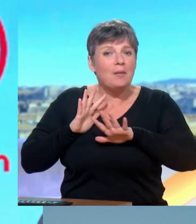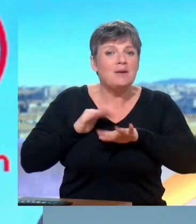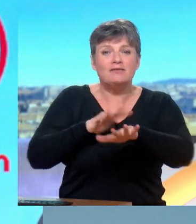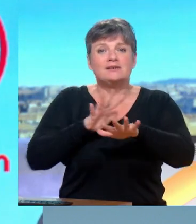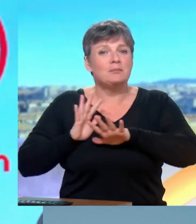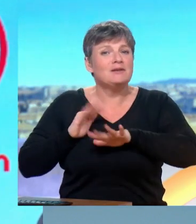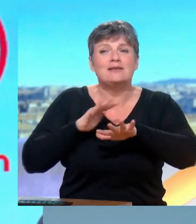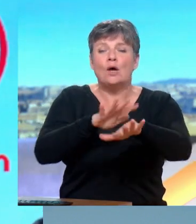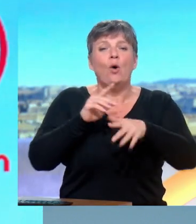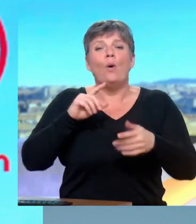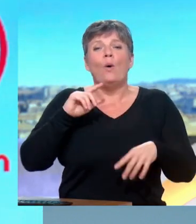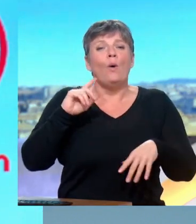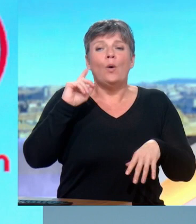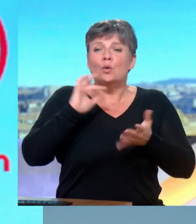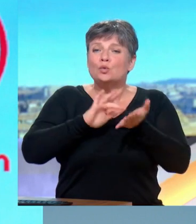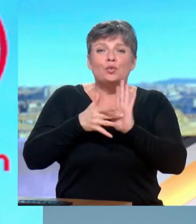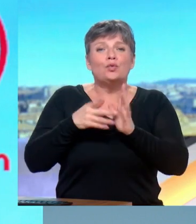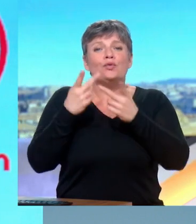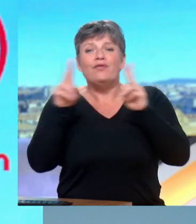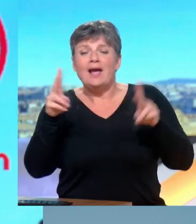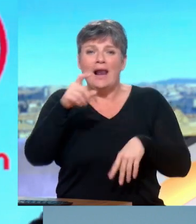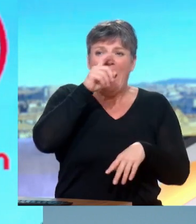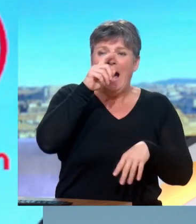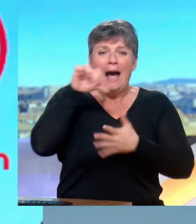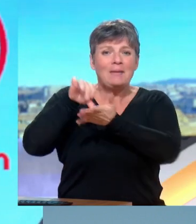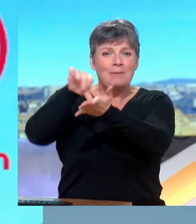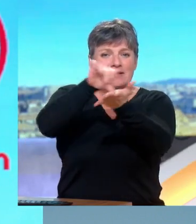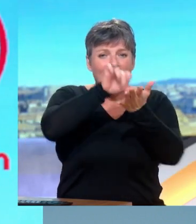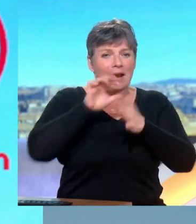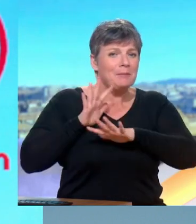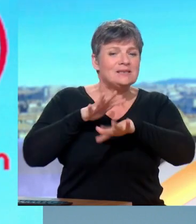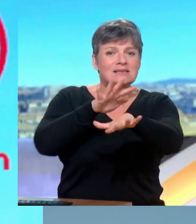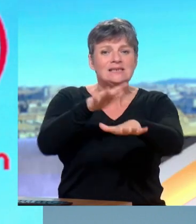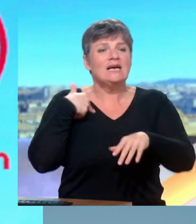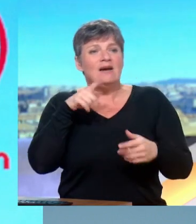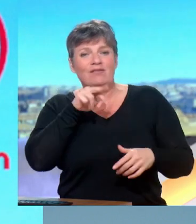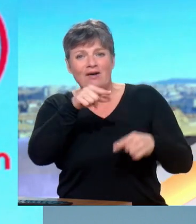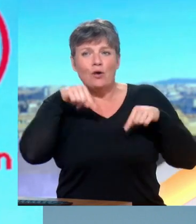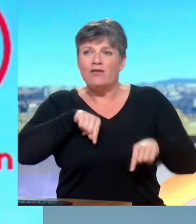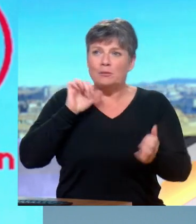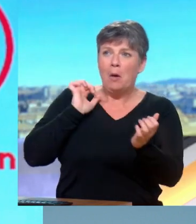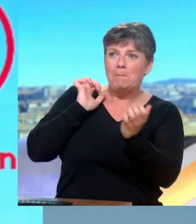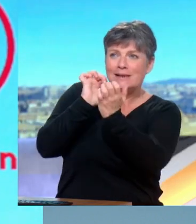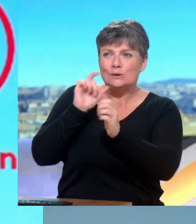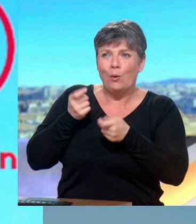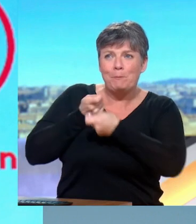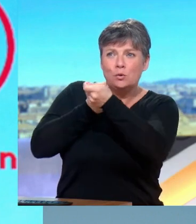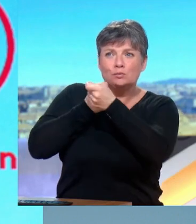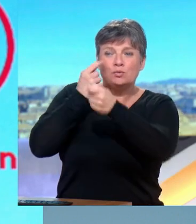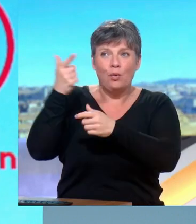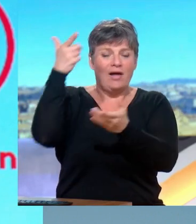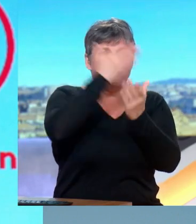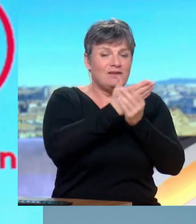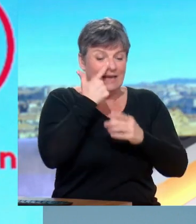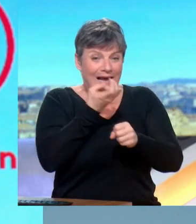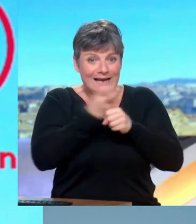les capitales arabes. Pression formidable sur les gouvernements arabes pour qu'ils interviennent, etc. Voilà le danger